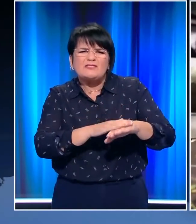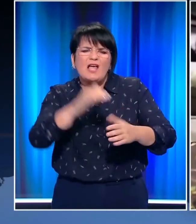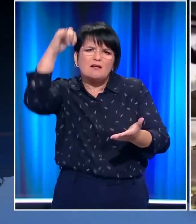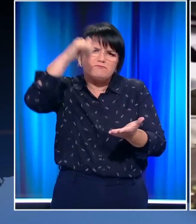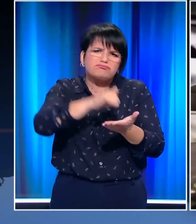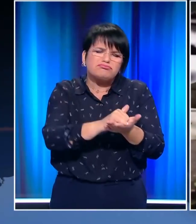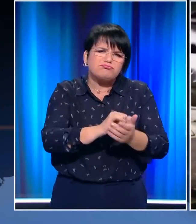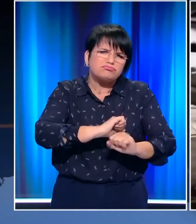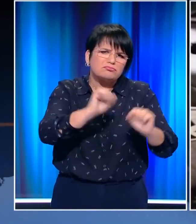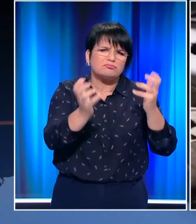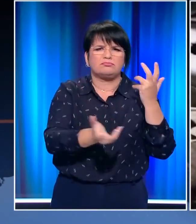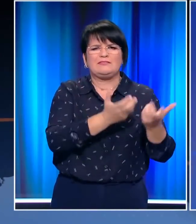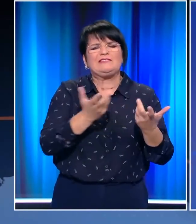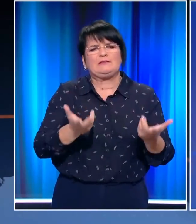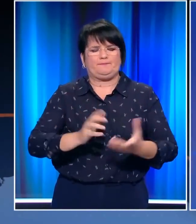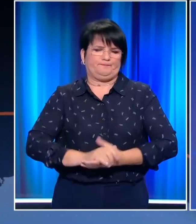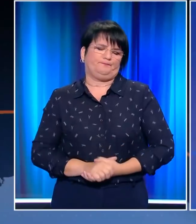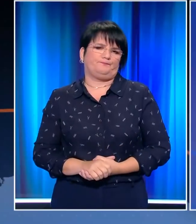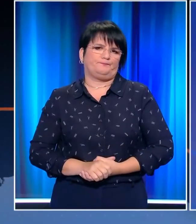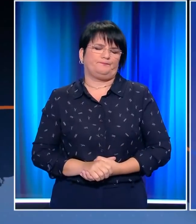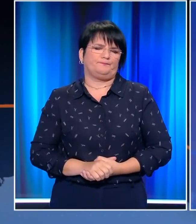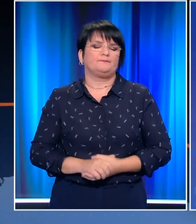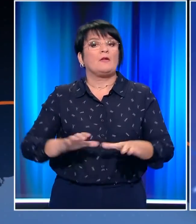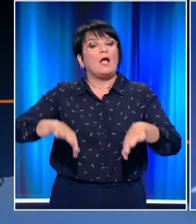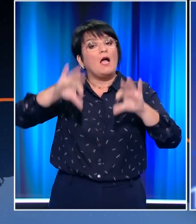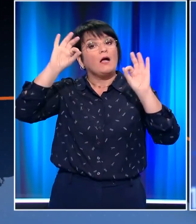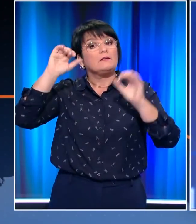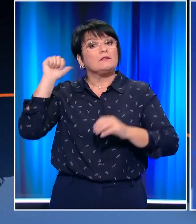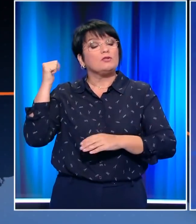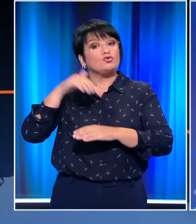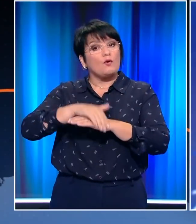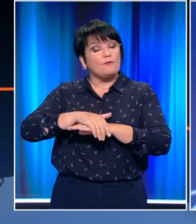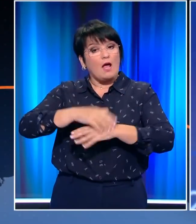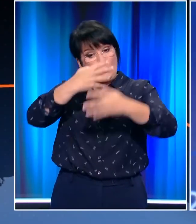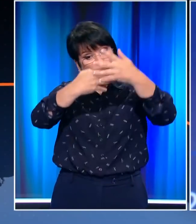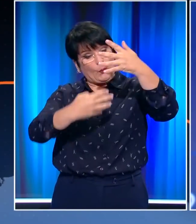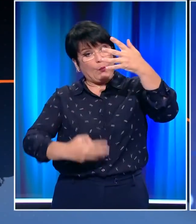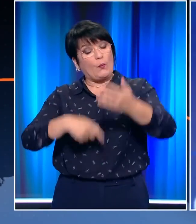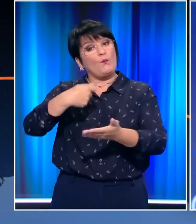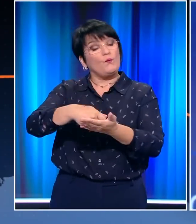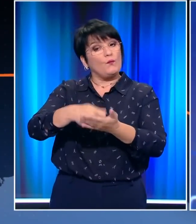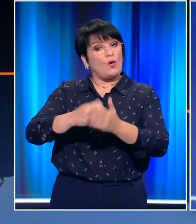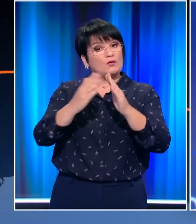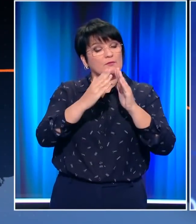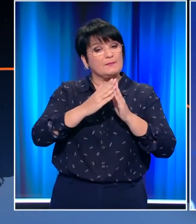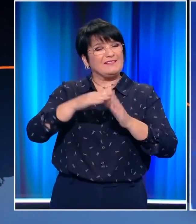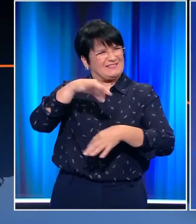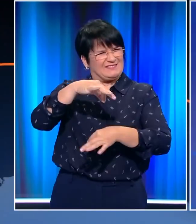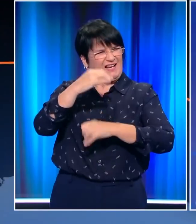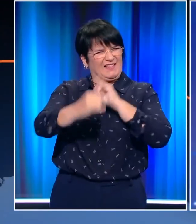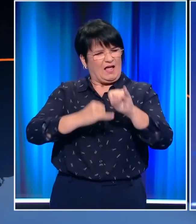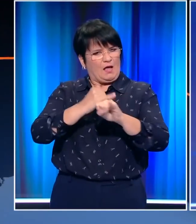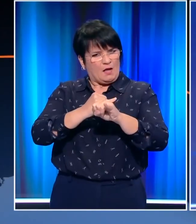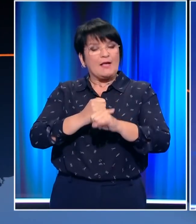τα αίτια της τραγωδίας. Άρχισε από αργά χθες το βράδυ η ανάρτηση των εκαθαριστικών του ένφια στο τάξις. Οι